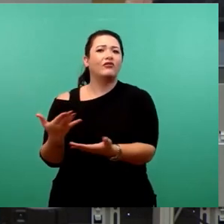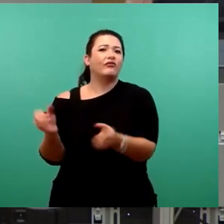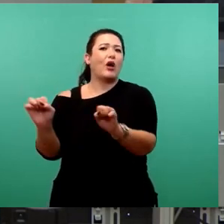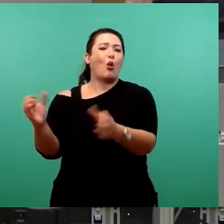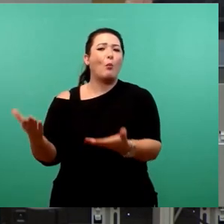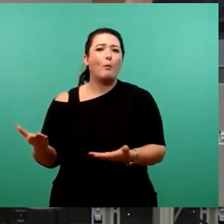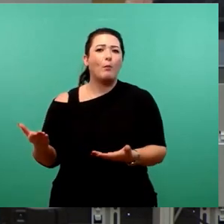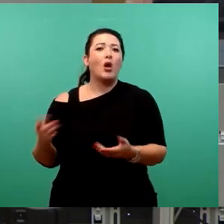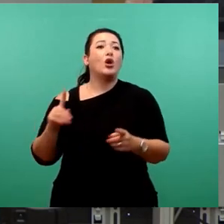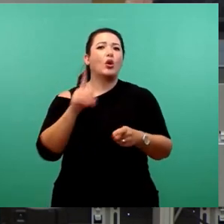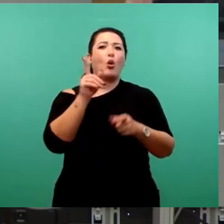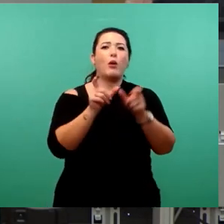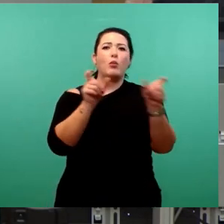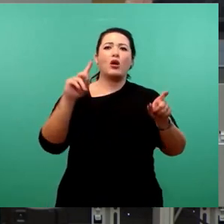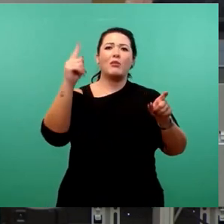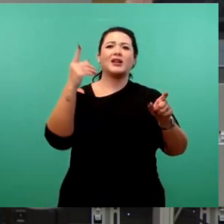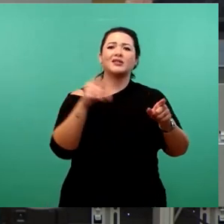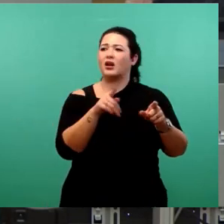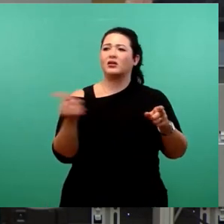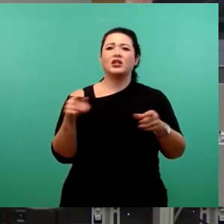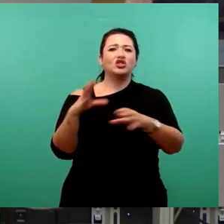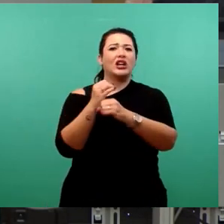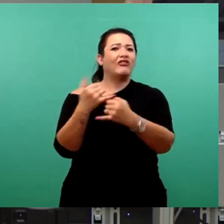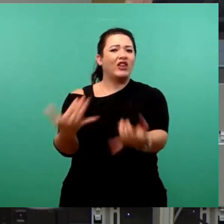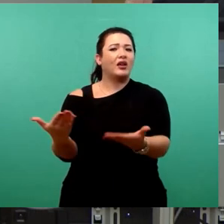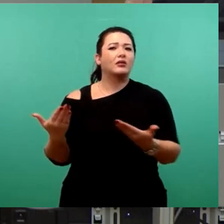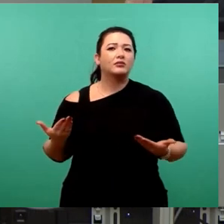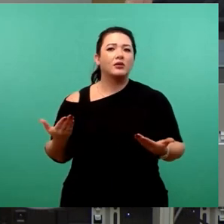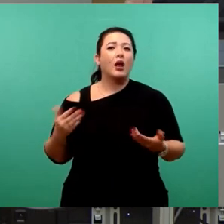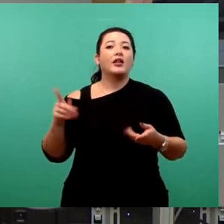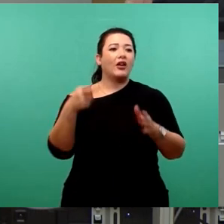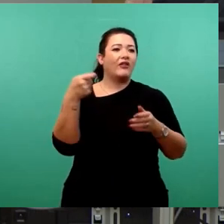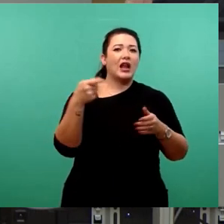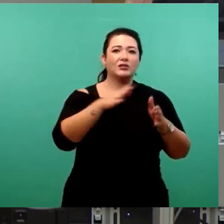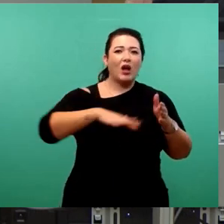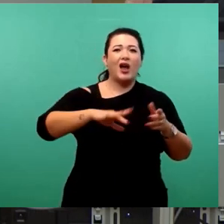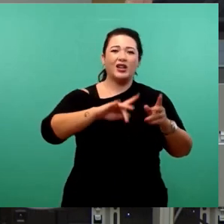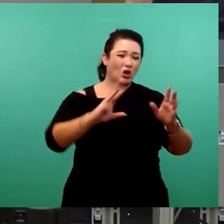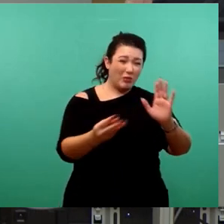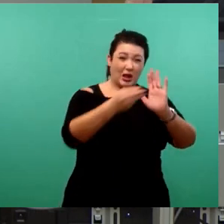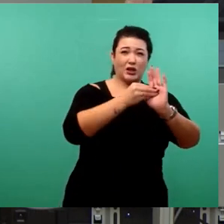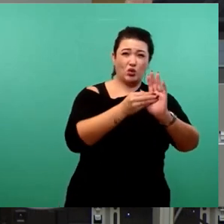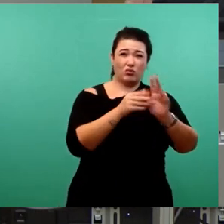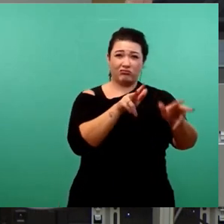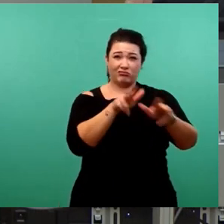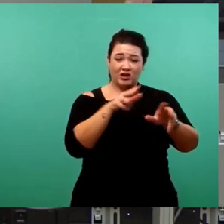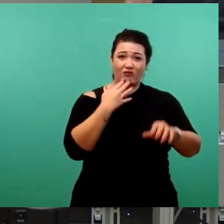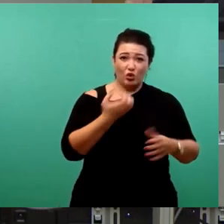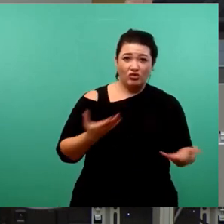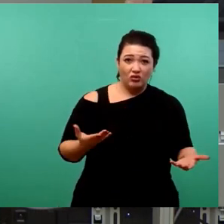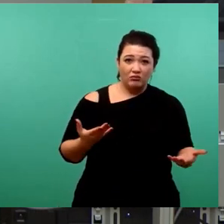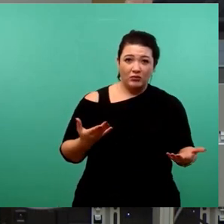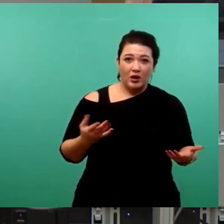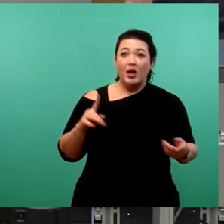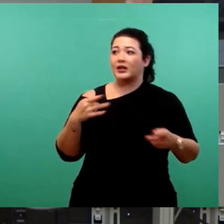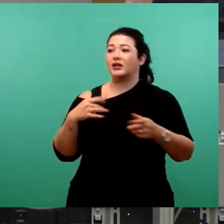Oberbürgermeister, der neben den sechs Beigeordneten dann noch den gesamten Finanzbereich führen will, wird Dresdens Haushalt künftig von der nächsten Dienstreise aus